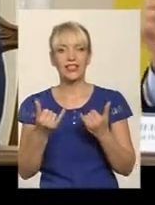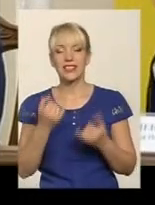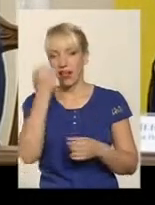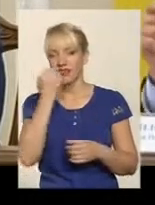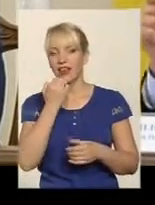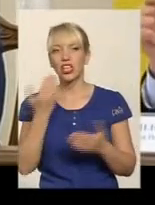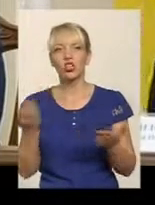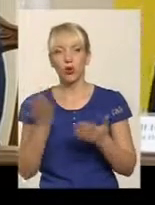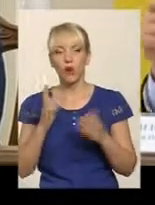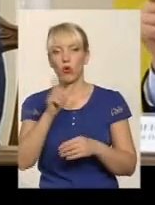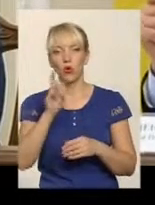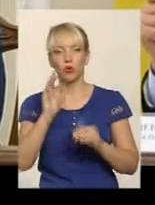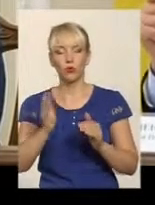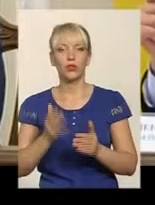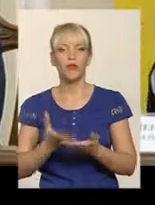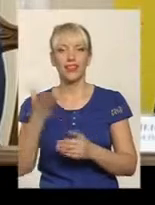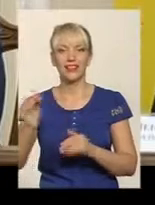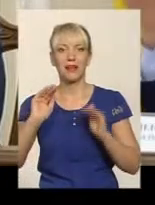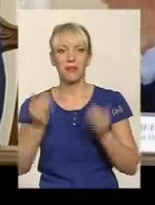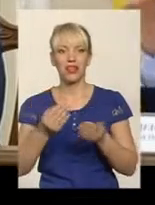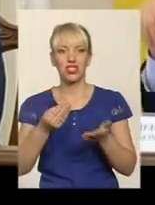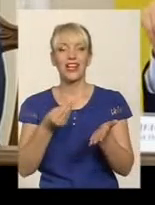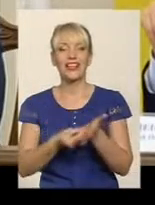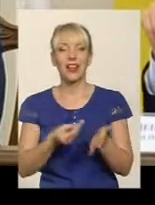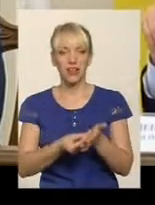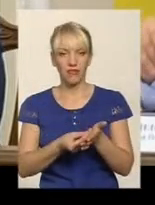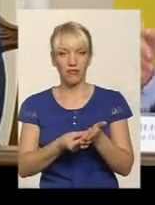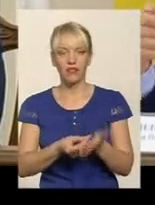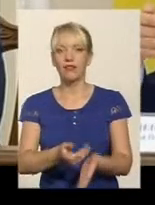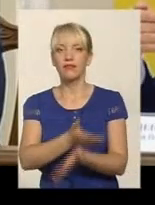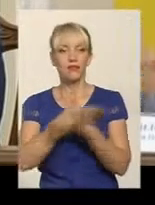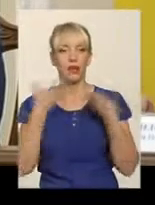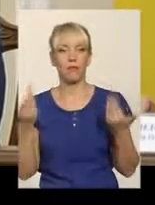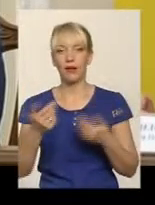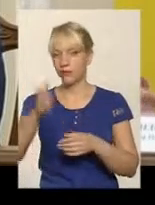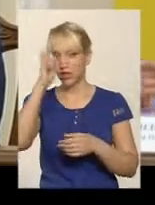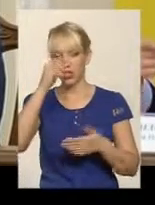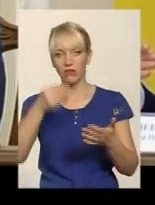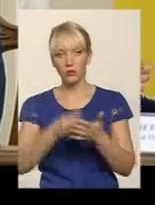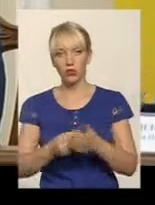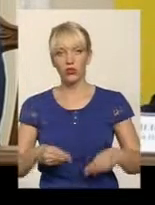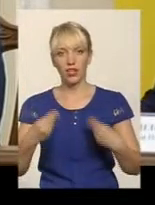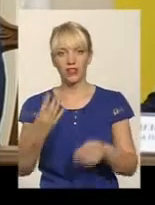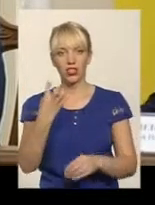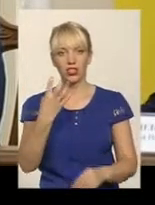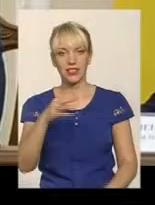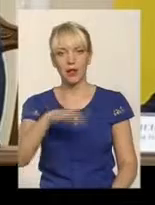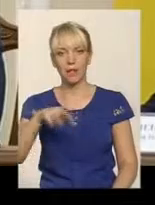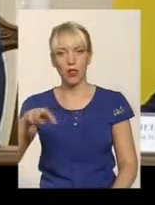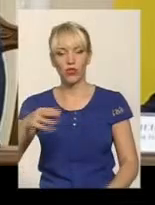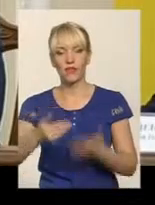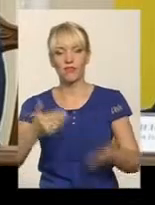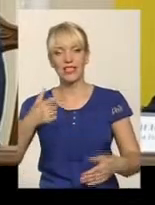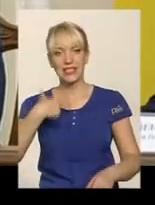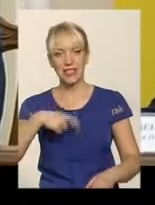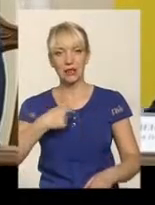будуть платити менше тарифів, нема. Державний бюджет дав 400 мільйонів від себе.